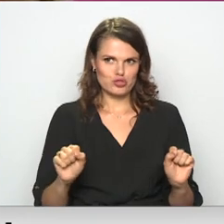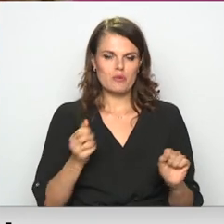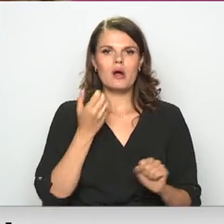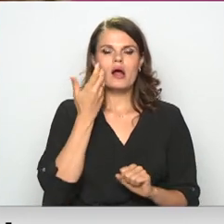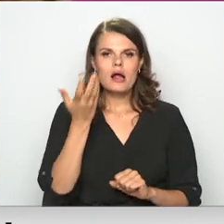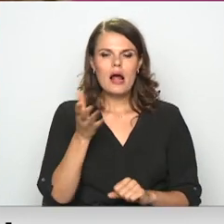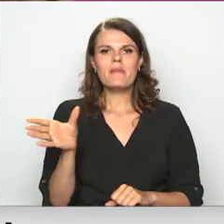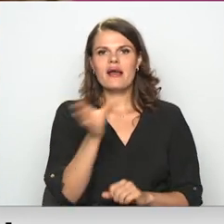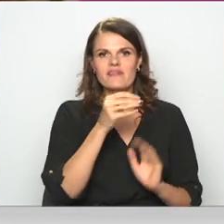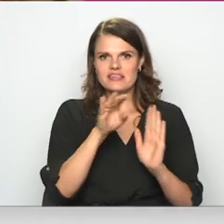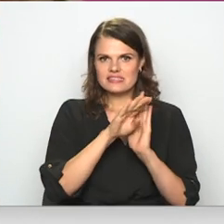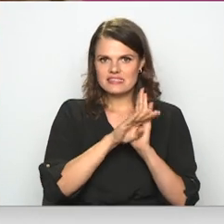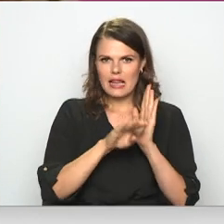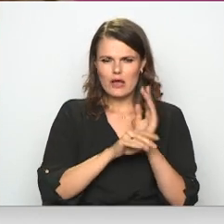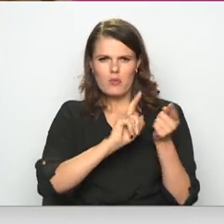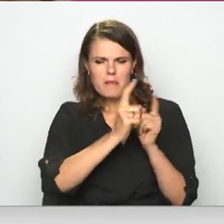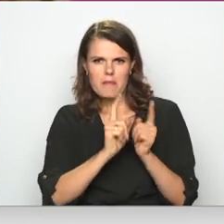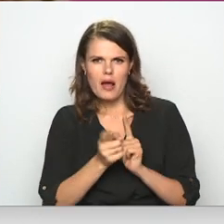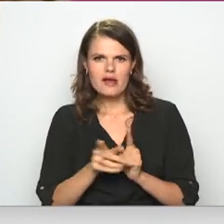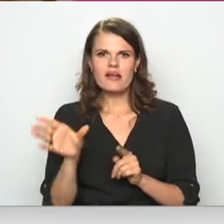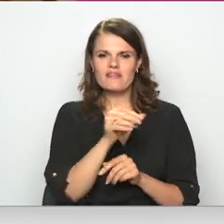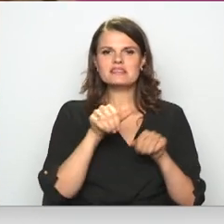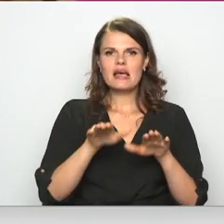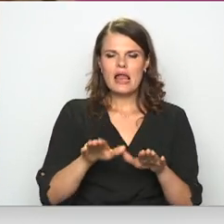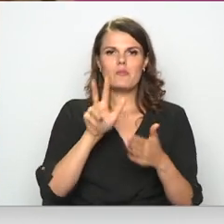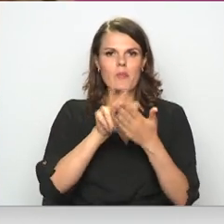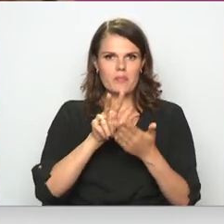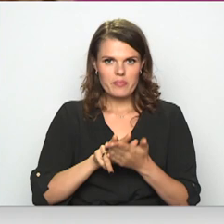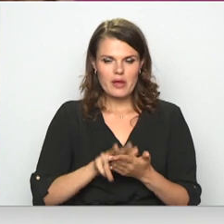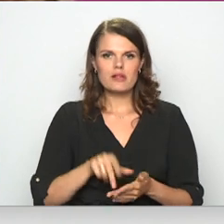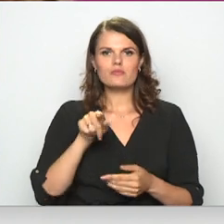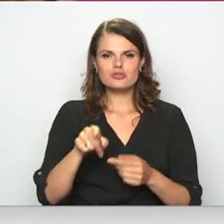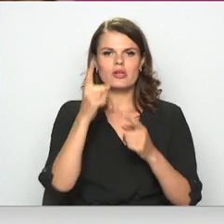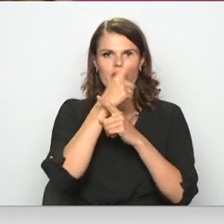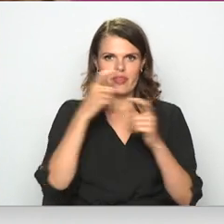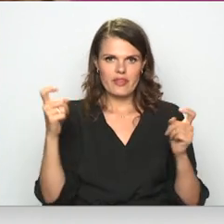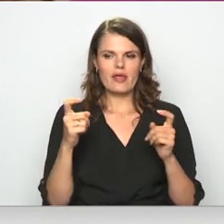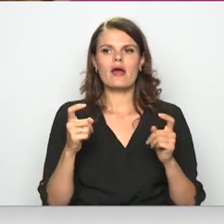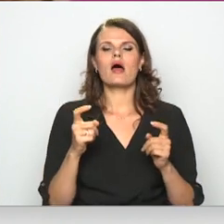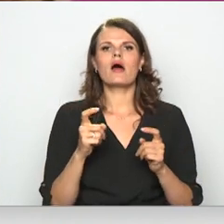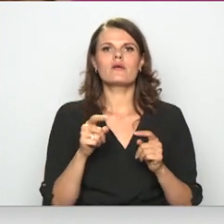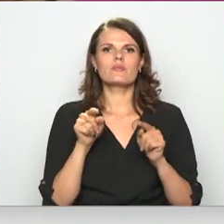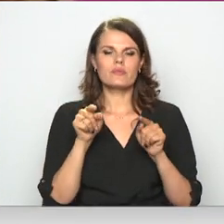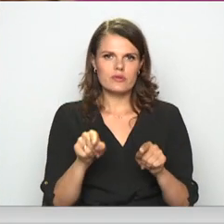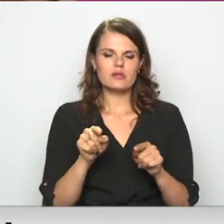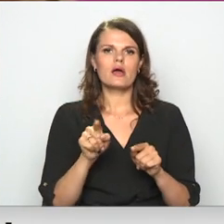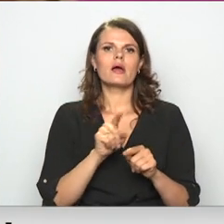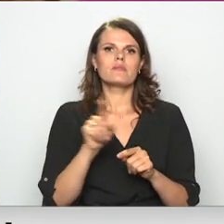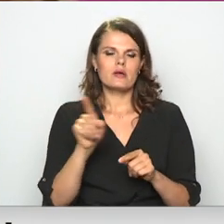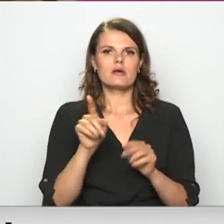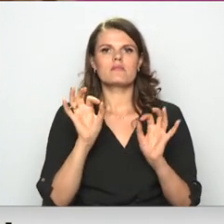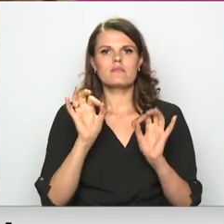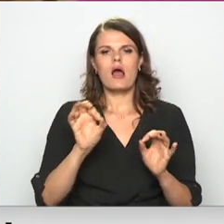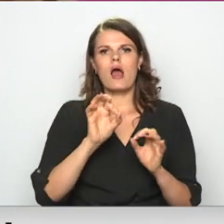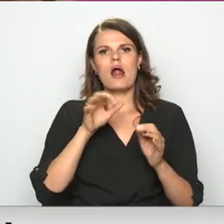ar visi likumi sagrozīt un izlēmumi ir pieņemt, šie dati ir pieejam tikai un vienīgi stingrija autentificētiem lietotājiem.